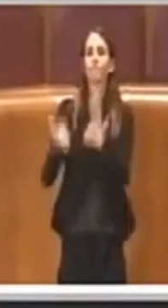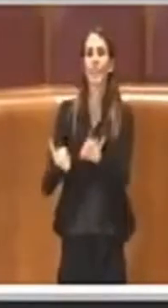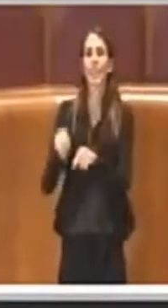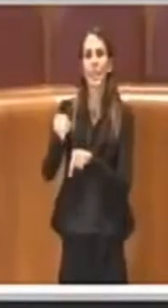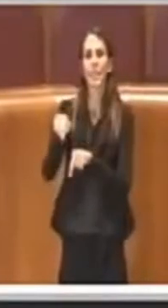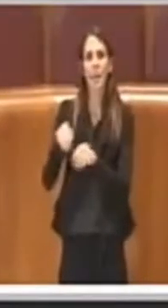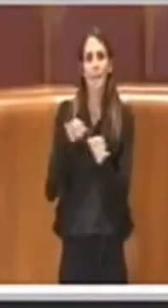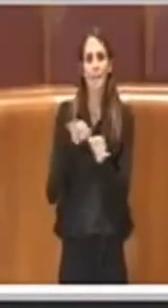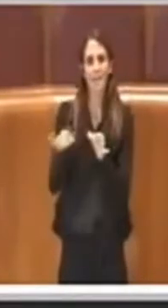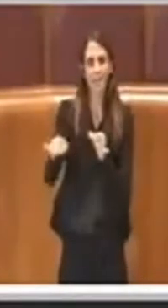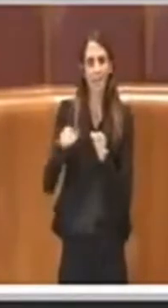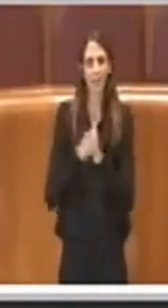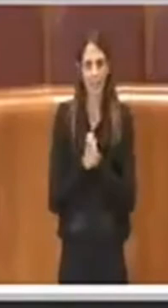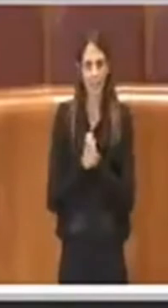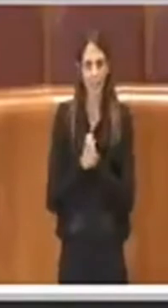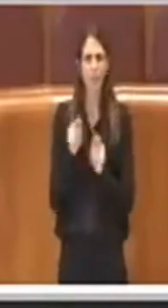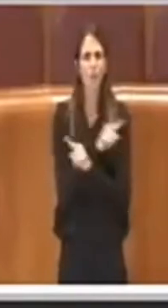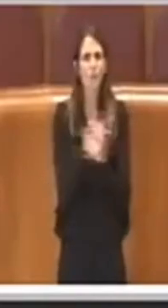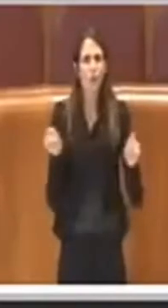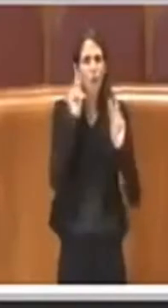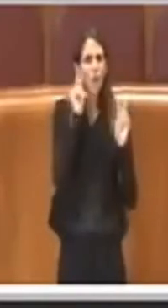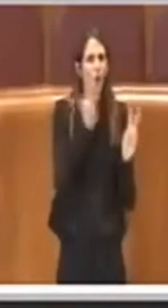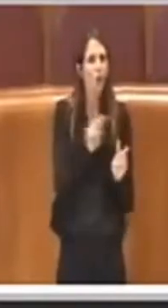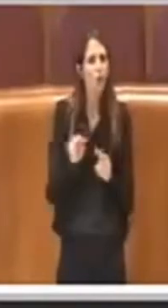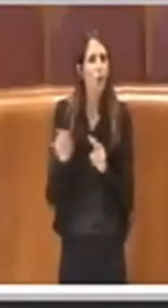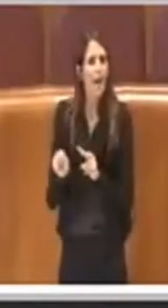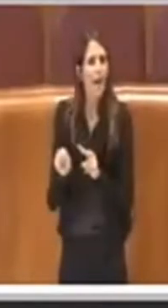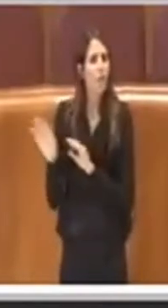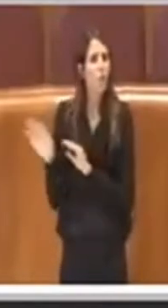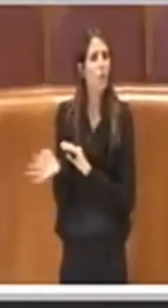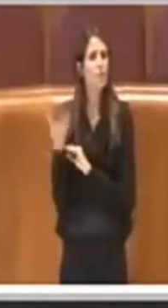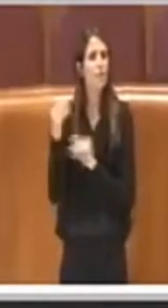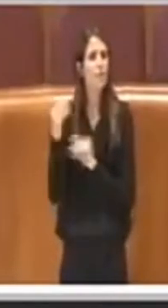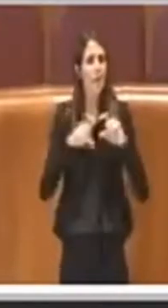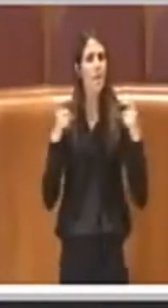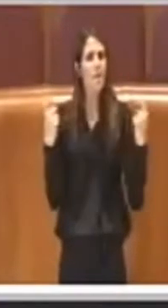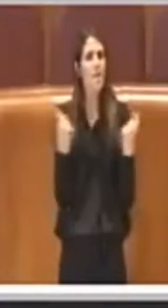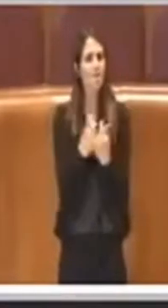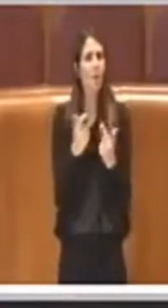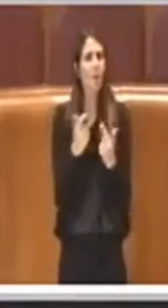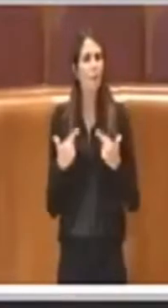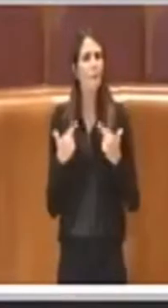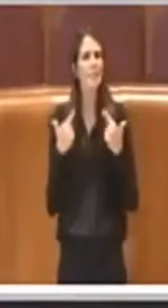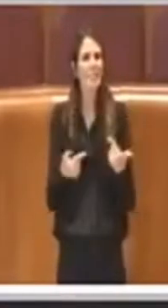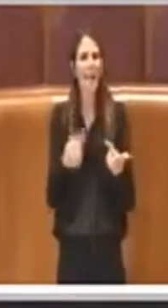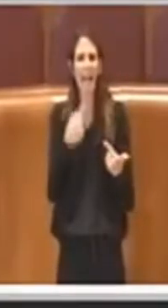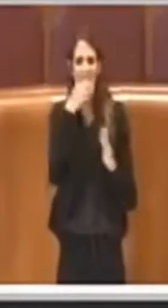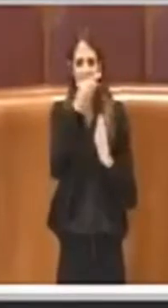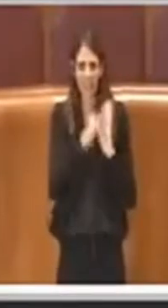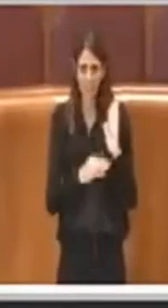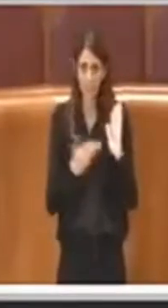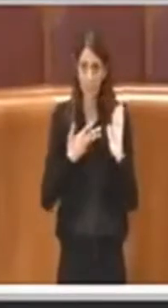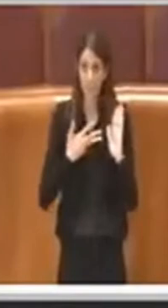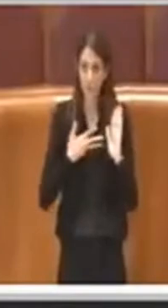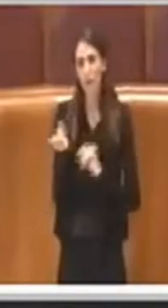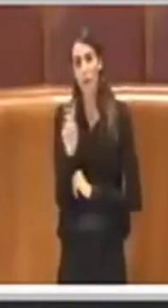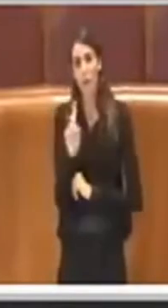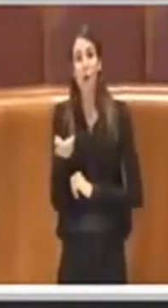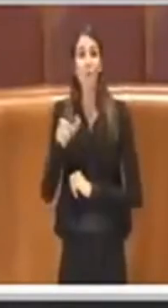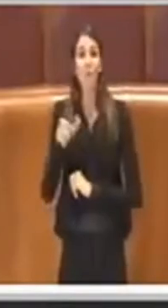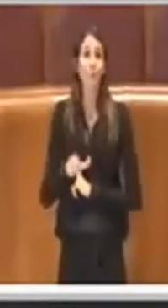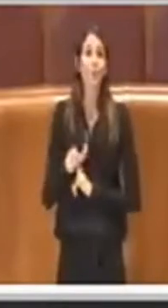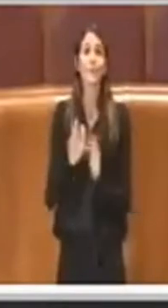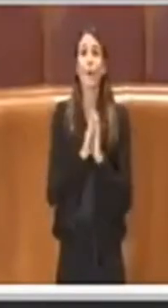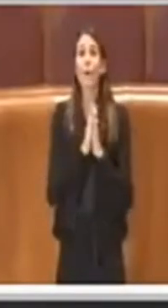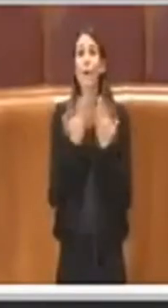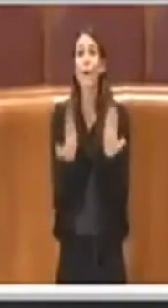effettivamente in quegli immobili poi sono stati dati in locazione a chi ne aveva requisiti? No, perché non c'era un registro. Quindi